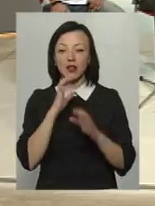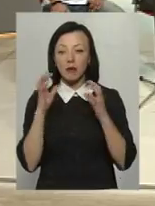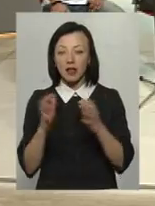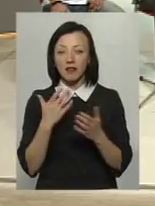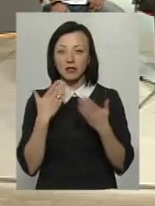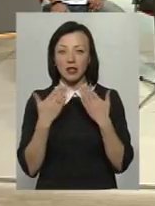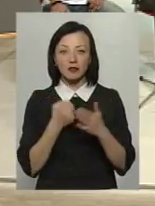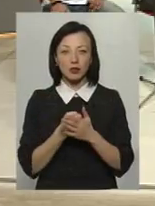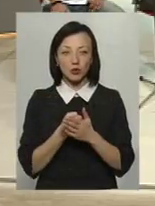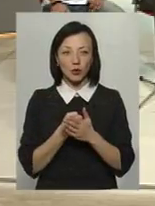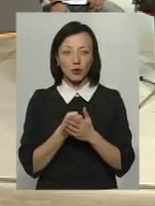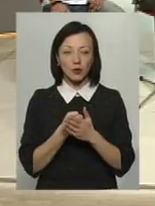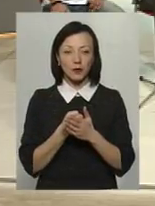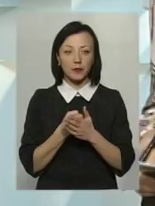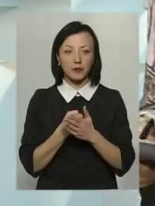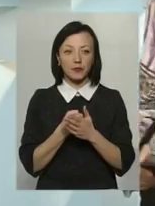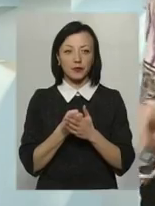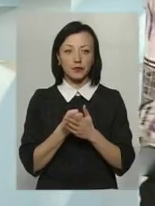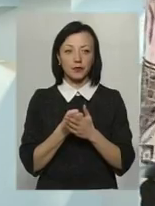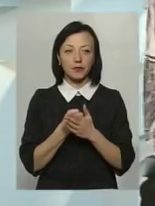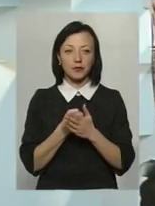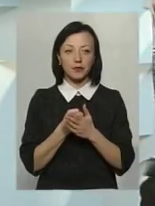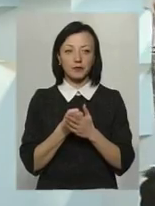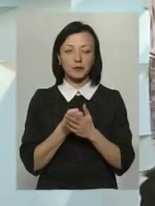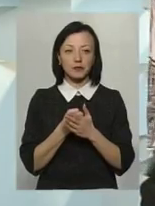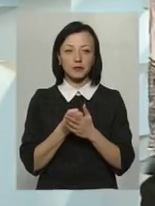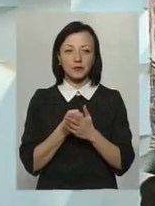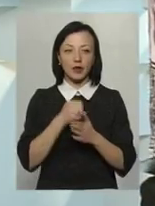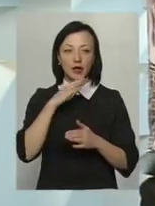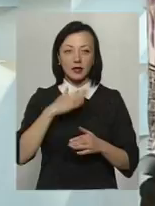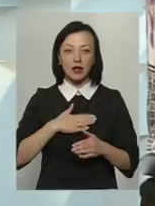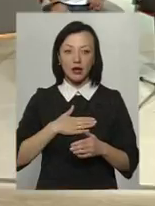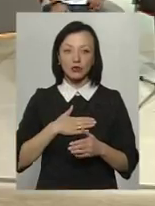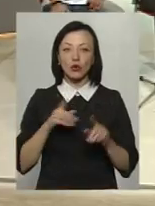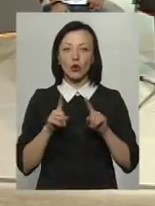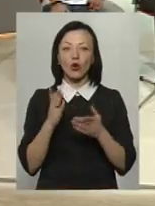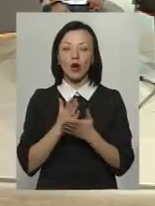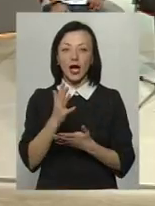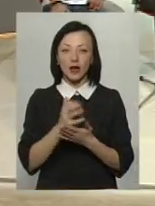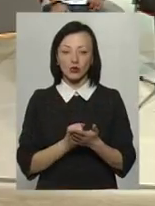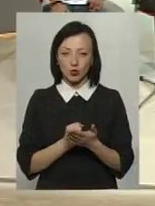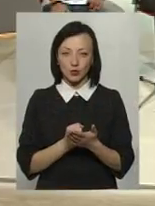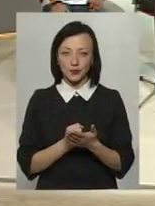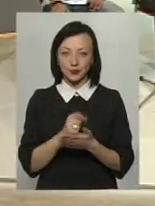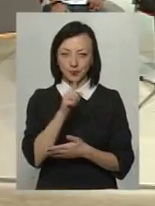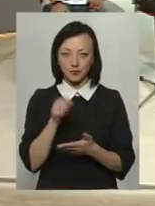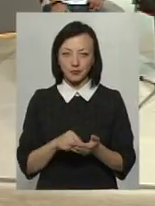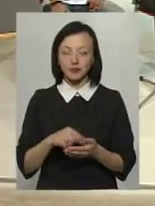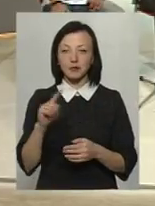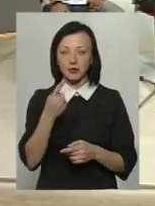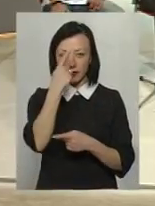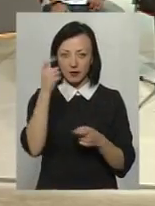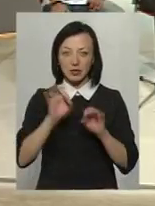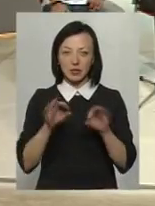ставитися до нашого ресурсу? Я хочу першу таку інформацію